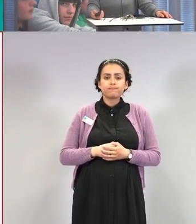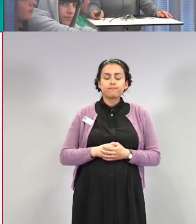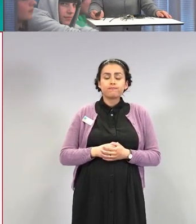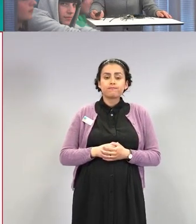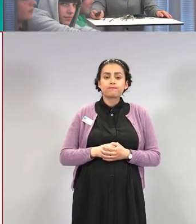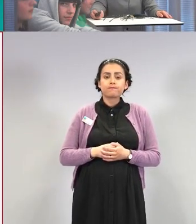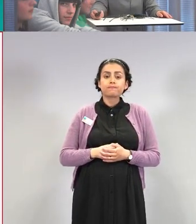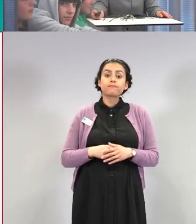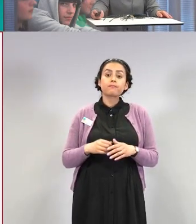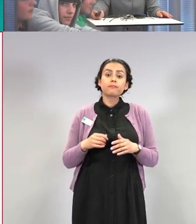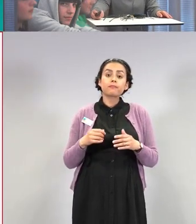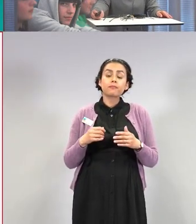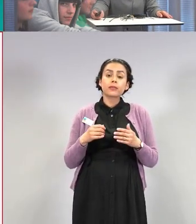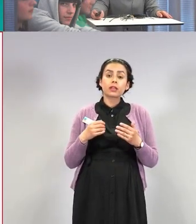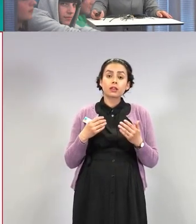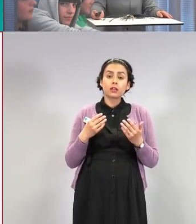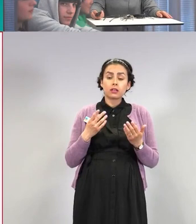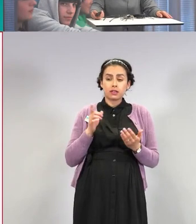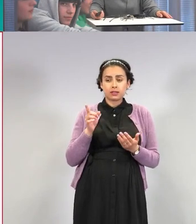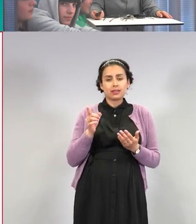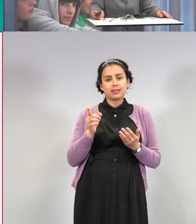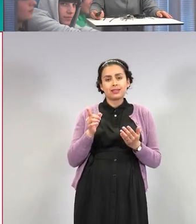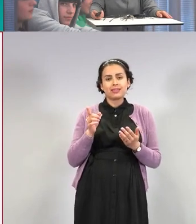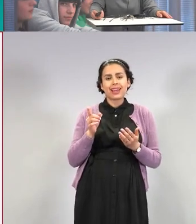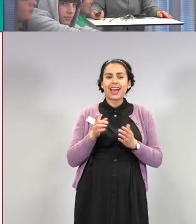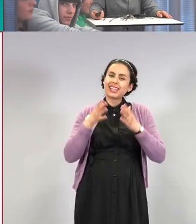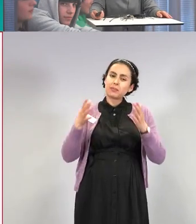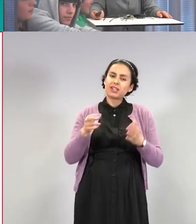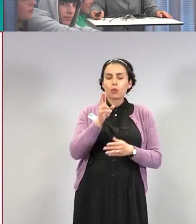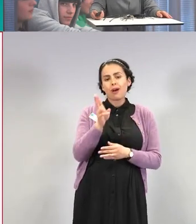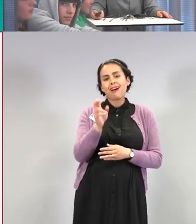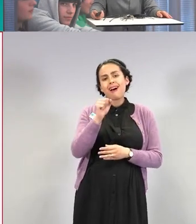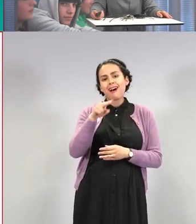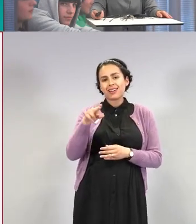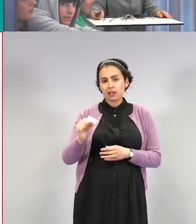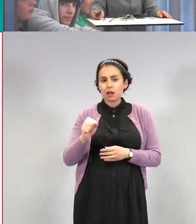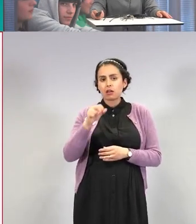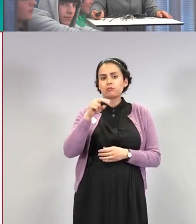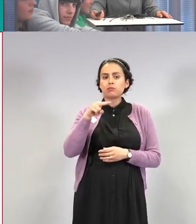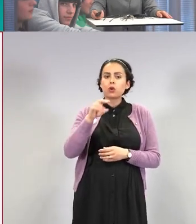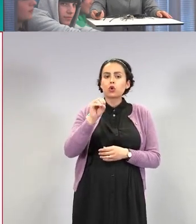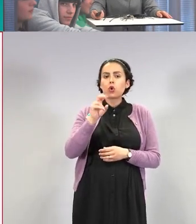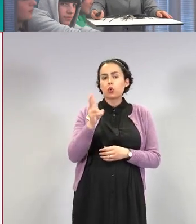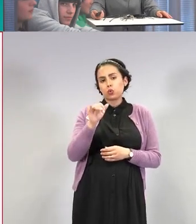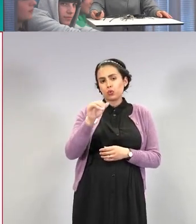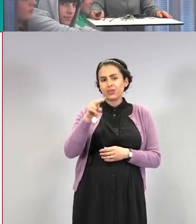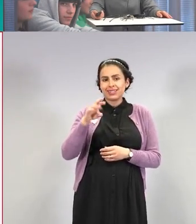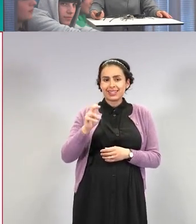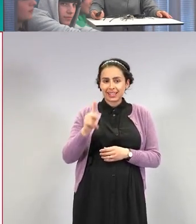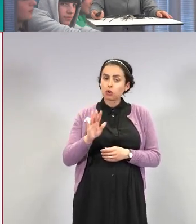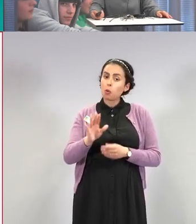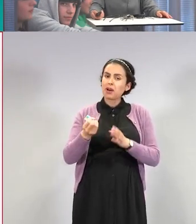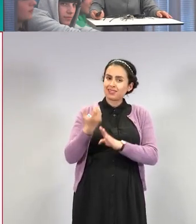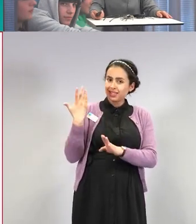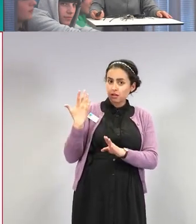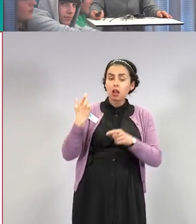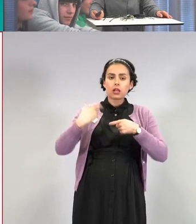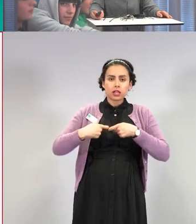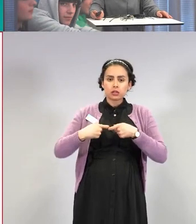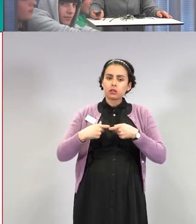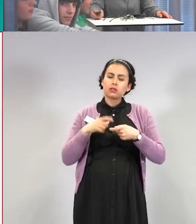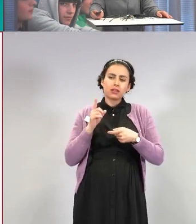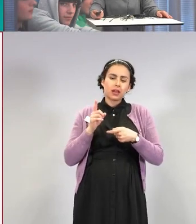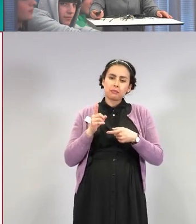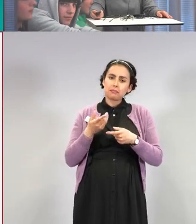Tämä on oikeastaan Hannan dia. Hannan ohjinnikin dia näytti jo viime kerralla. Nämä tiedot eivät ole olleet juurikaan